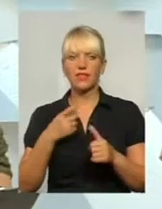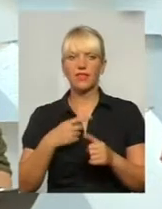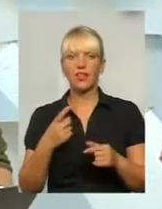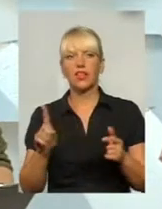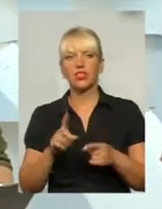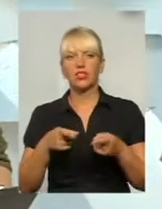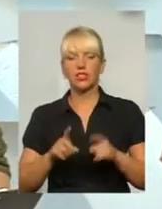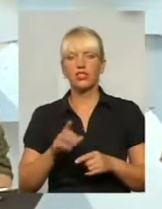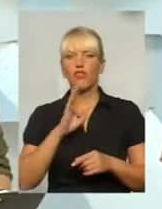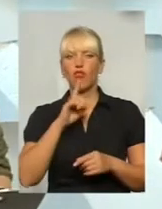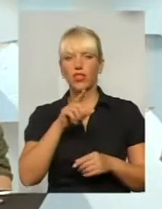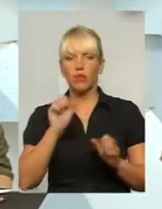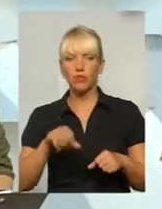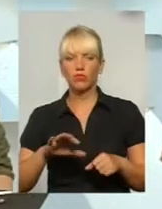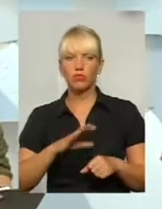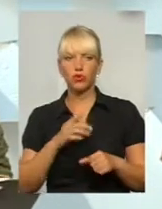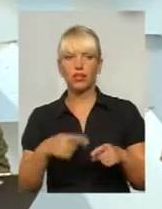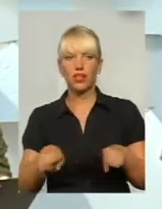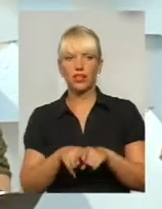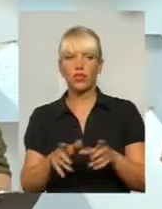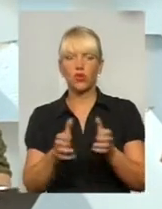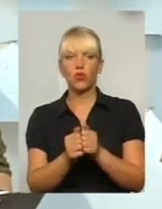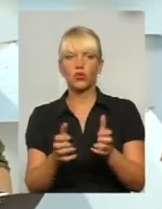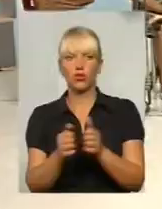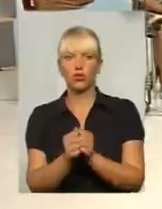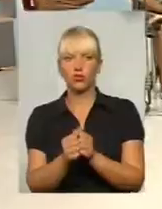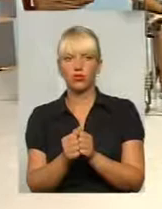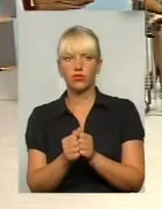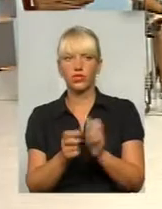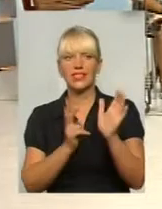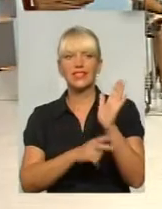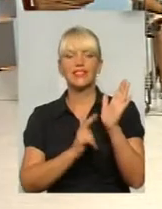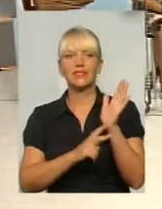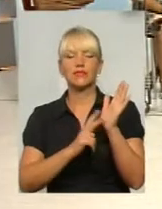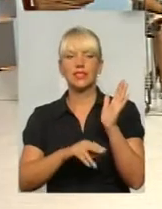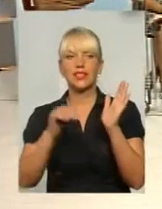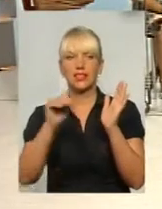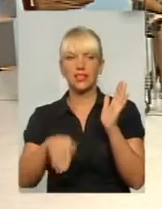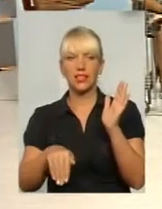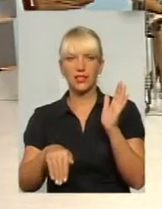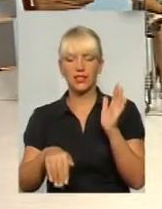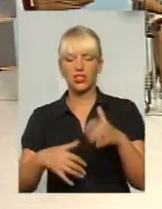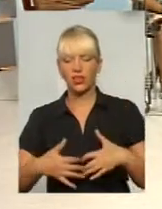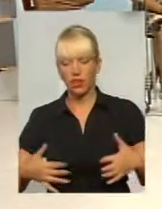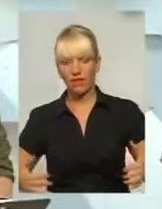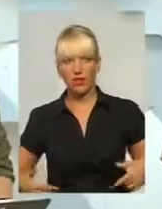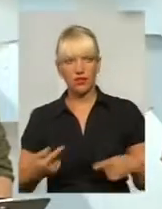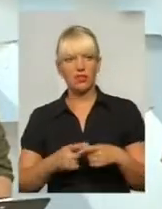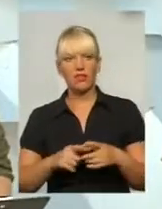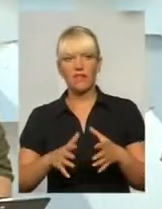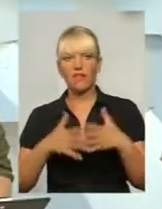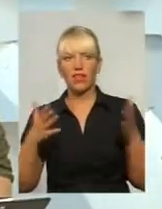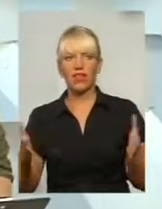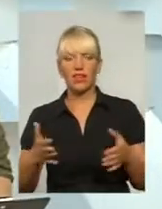будемо казати, такий отлов 700... 70 тисяч. 70 тисяч було, а зараз 10 тисяч. Це дуже велика